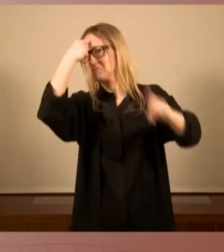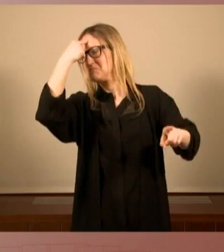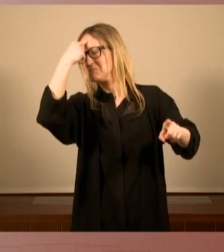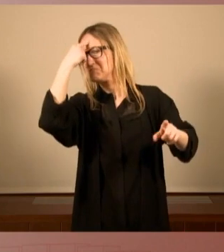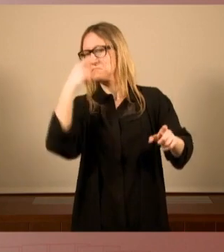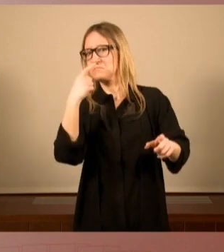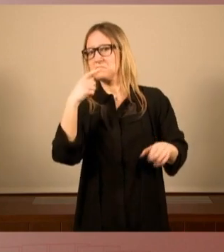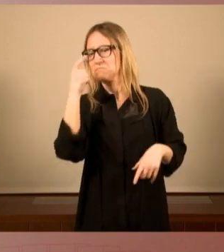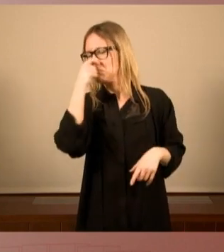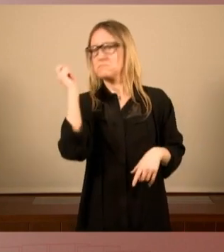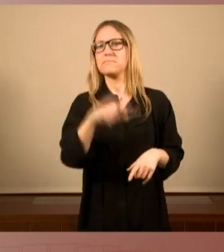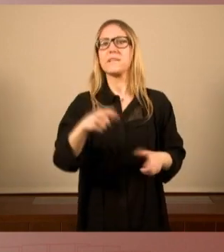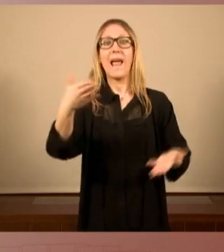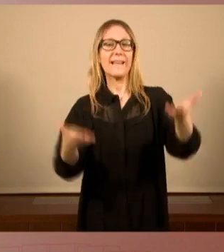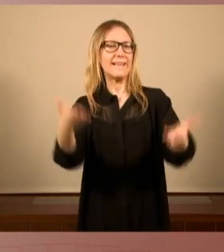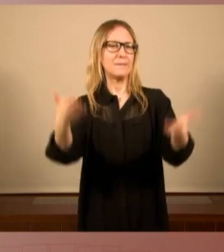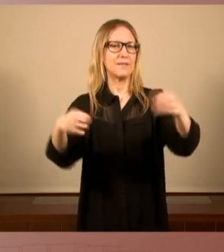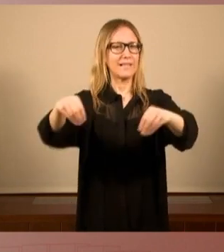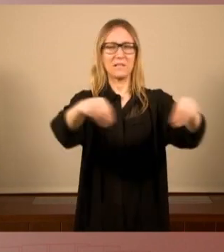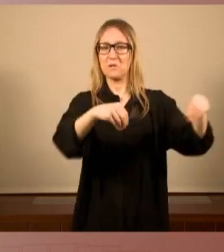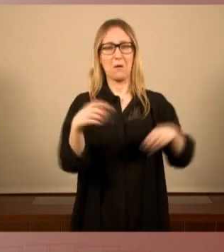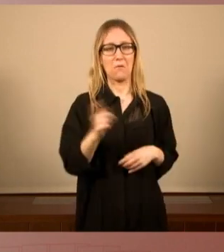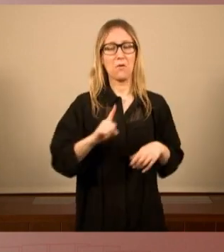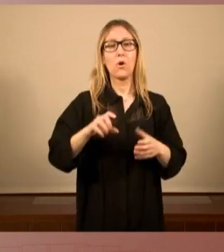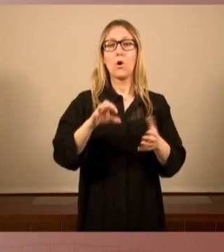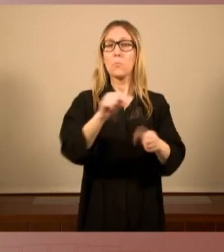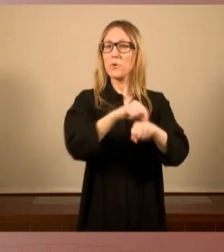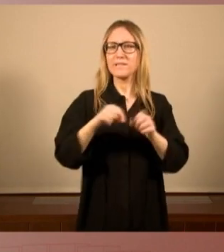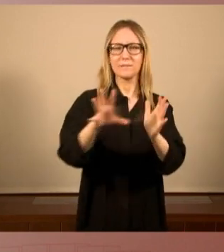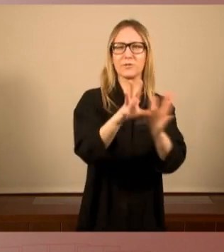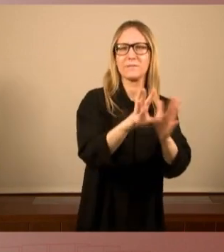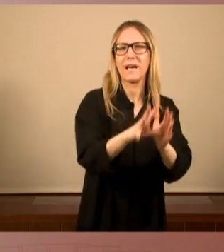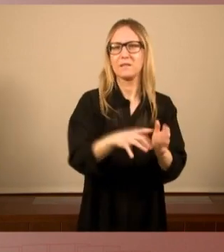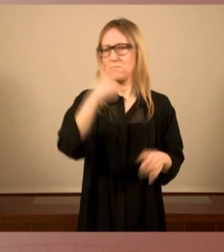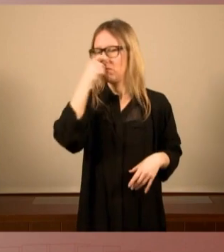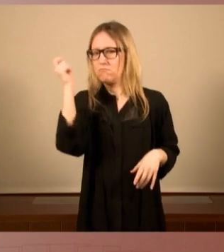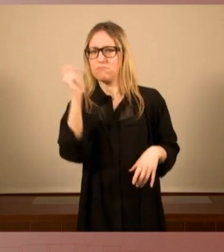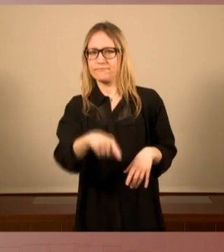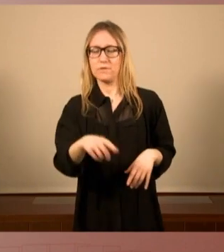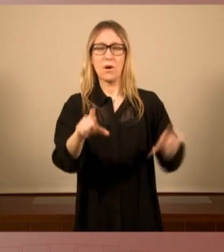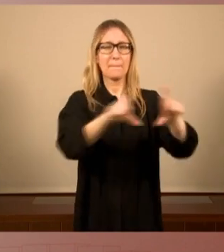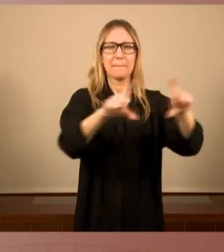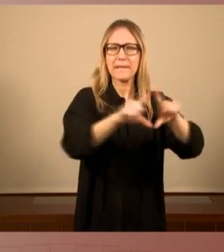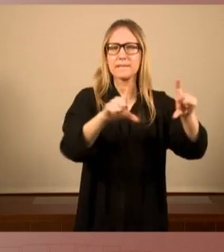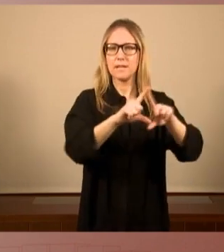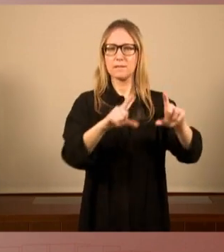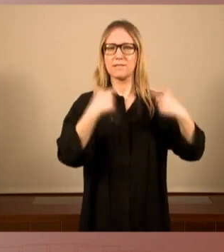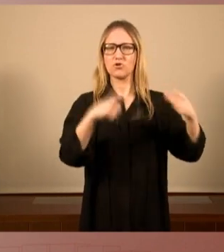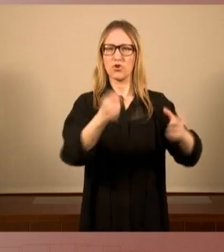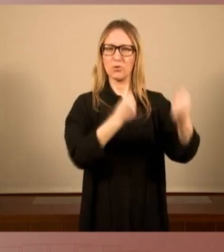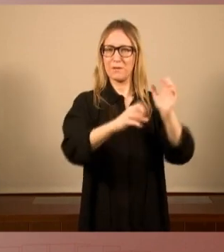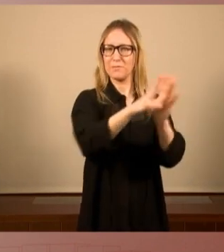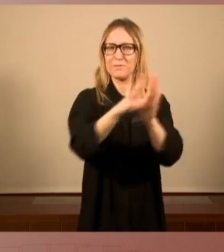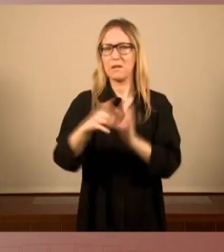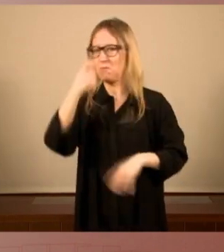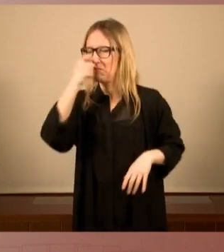que no tenen en compte estar al servei de les polítiques de proximitat de les empreses i els sectors econòmics de proximitat. Hem